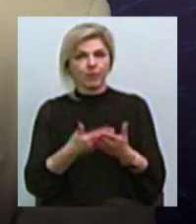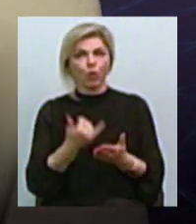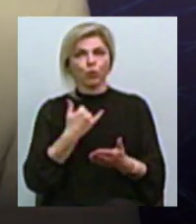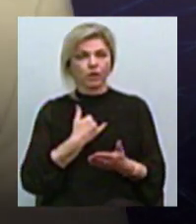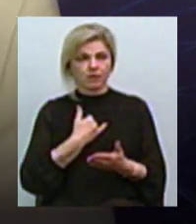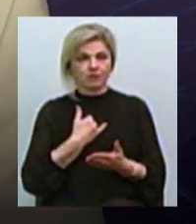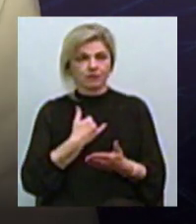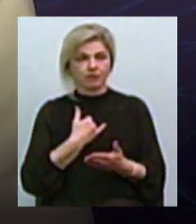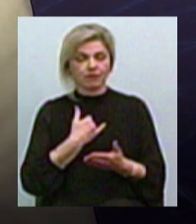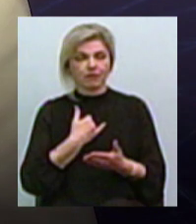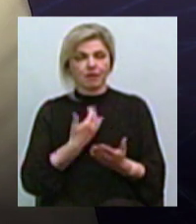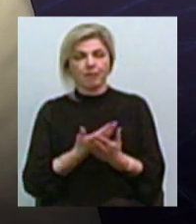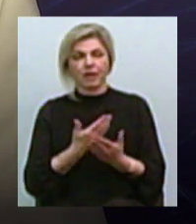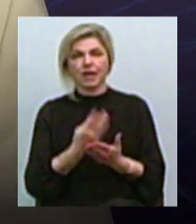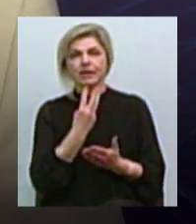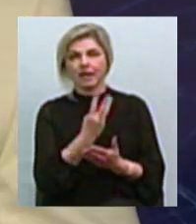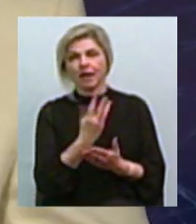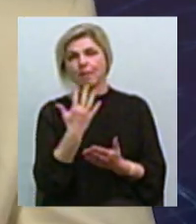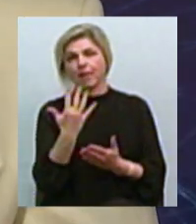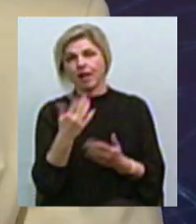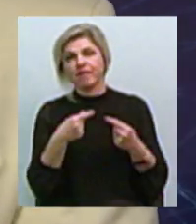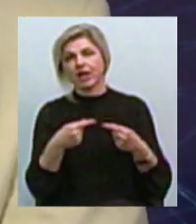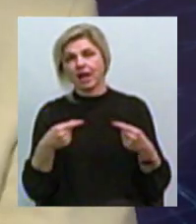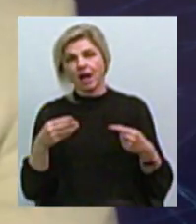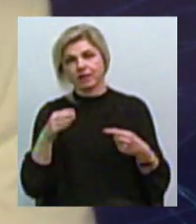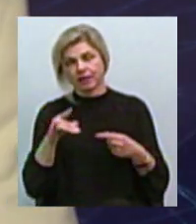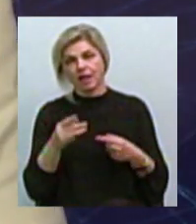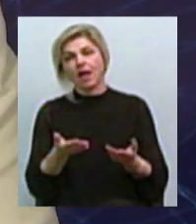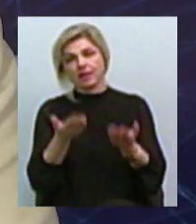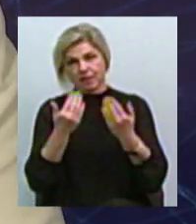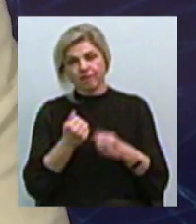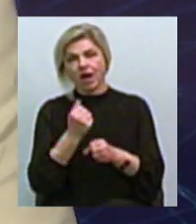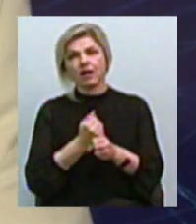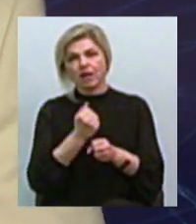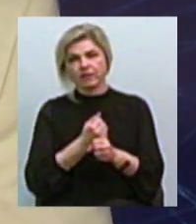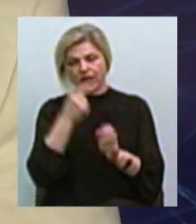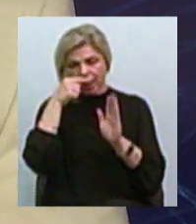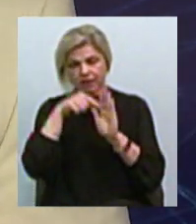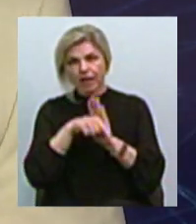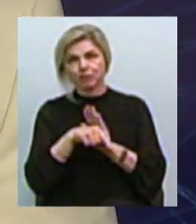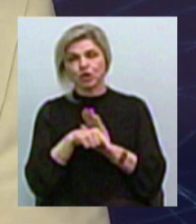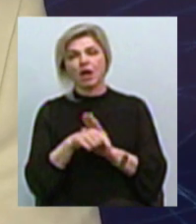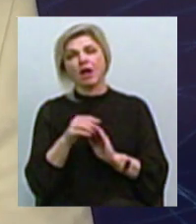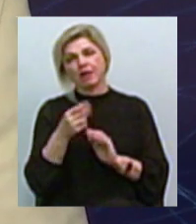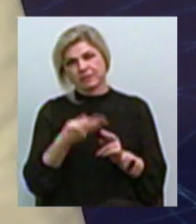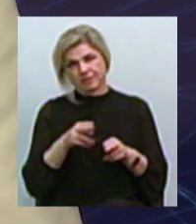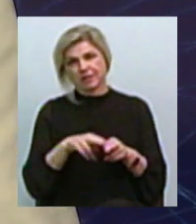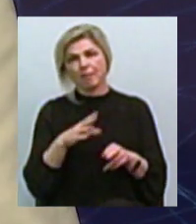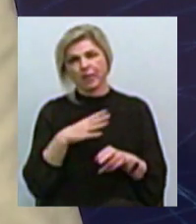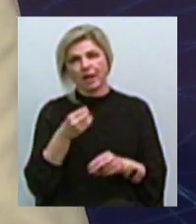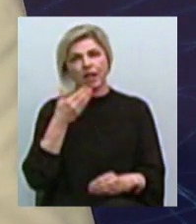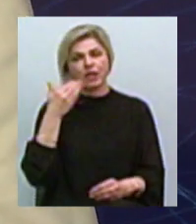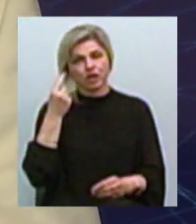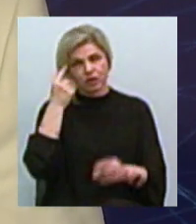щонайменше 3-5 варіантів І люди сказали, а давайте розробляти більш глибше цей Це, можливо, було б трохи легше